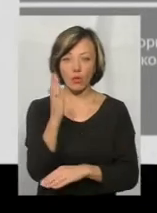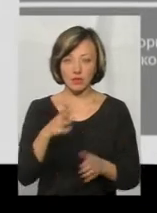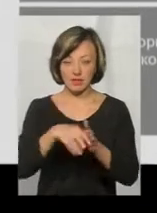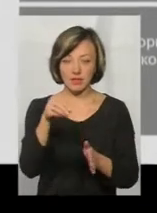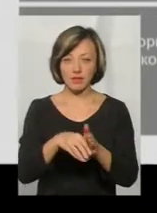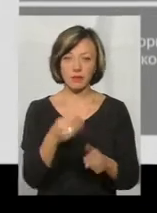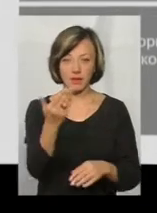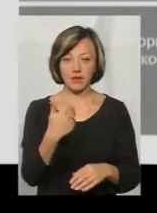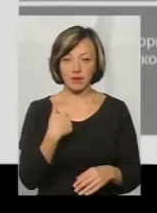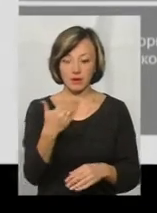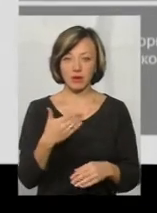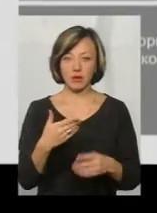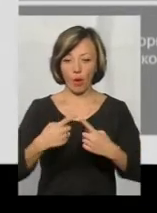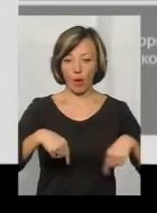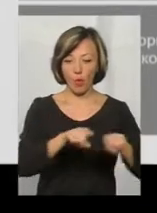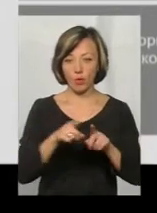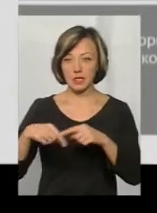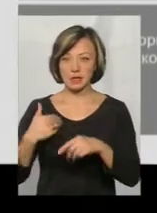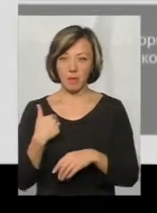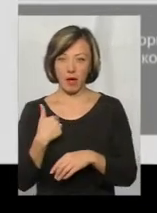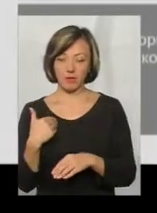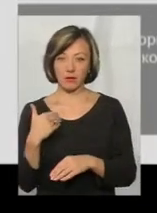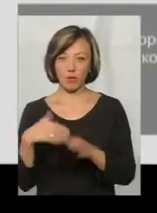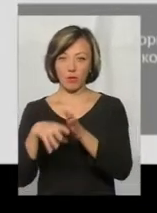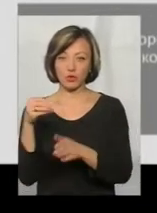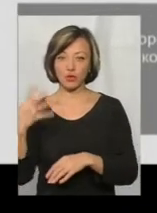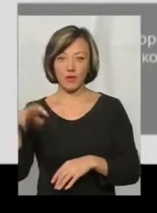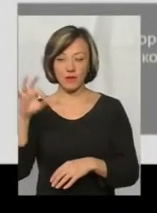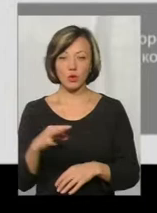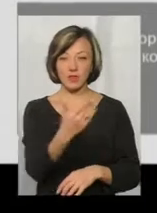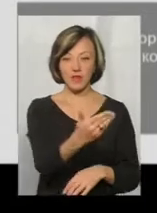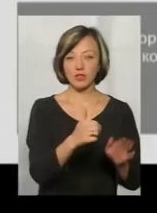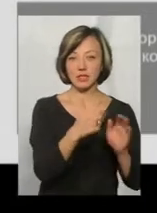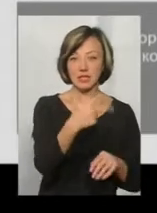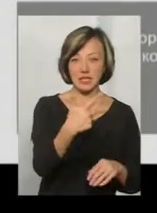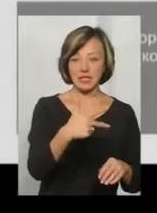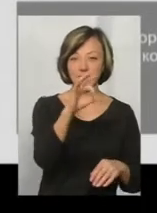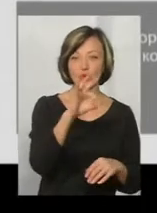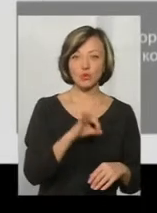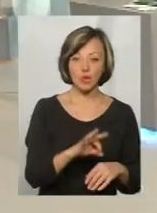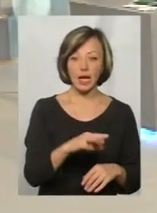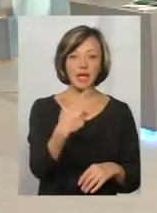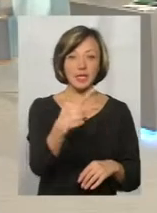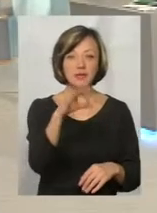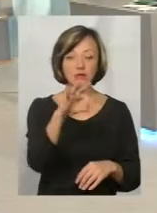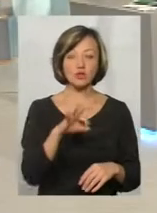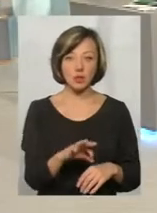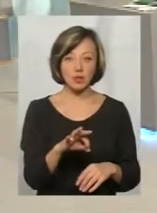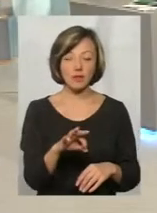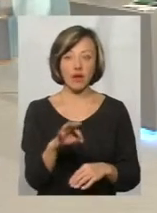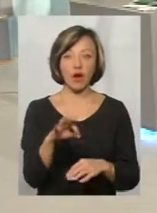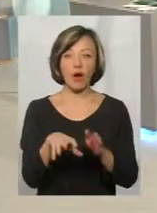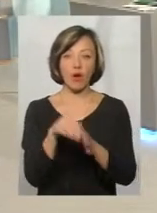якби з вами йшли на окрузі, і за мене б там віддали голоси, наприклад, 40%, а за вас 30%, то 30% голосів